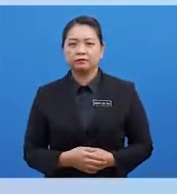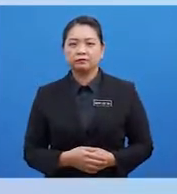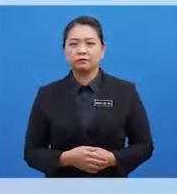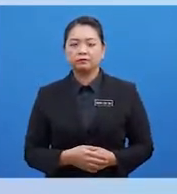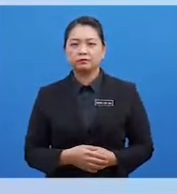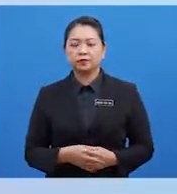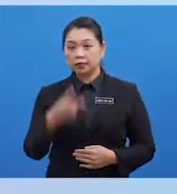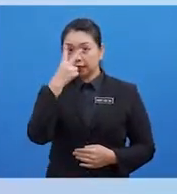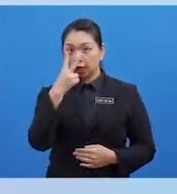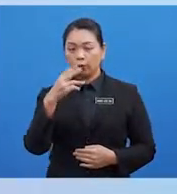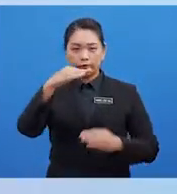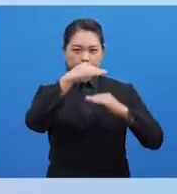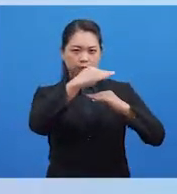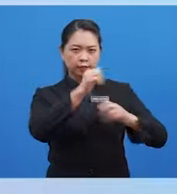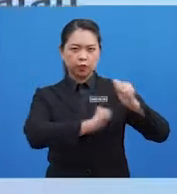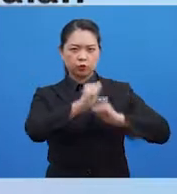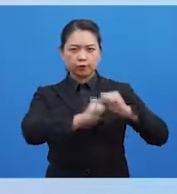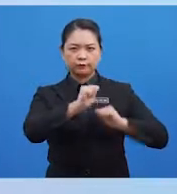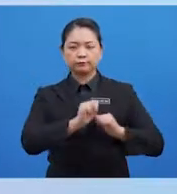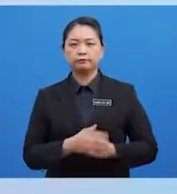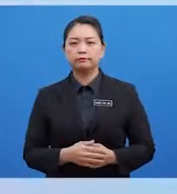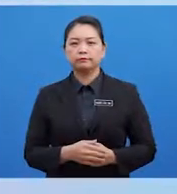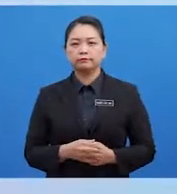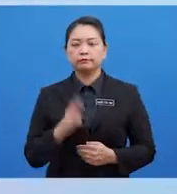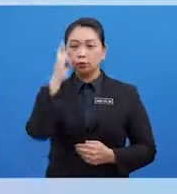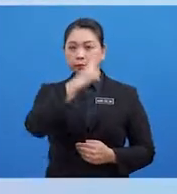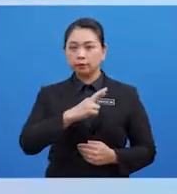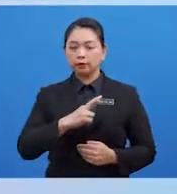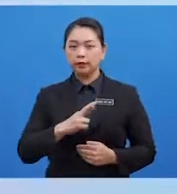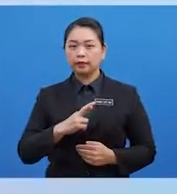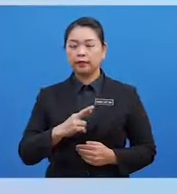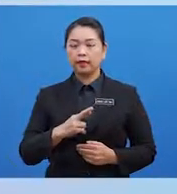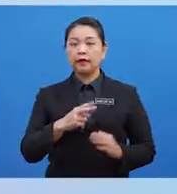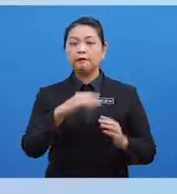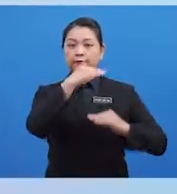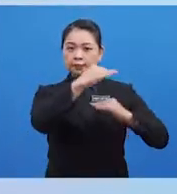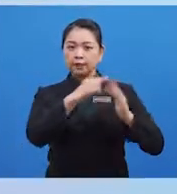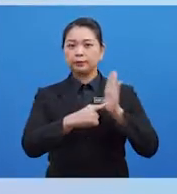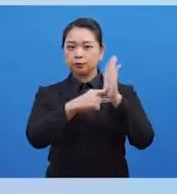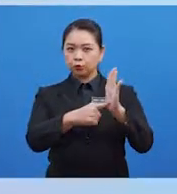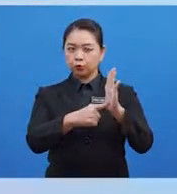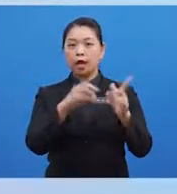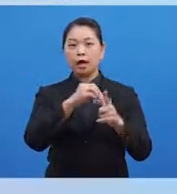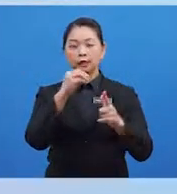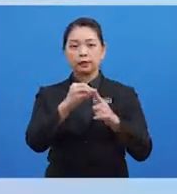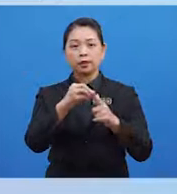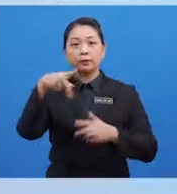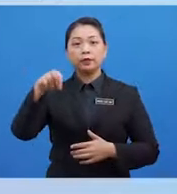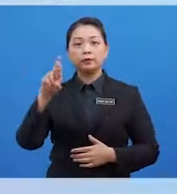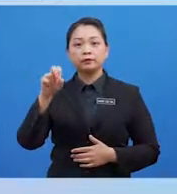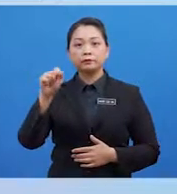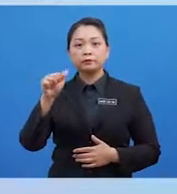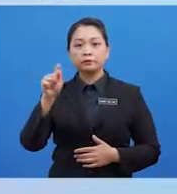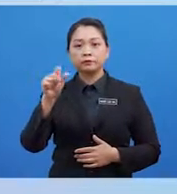pada fasa asosiatif Fasa asosiatif merupakan fasa persembahan atau prestasi